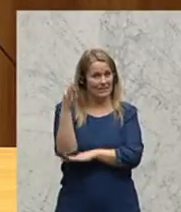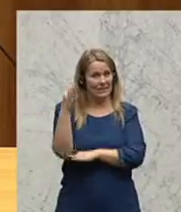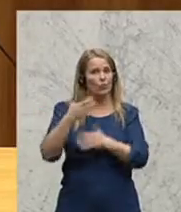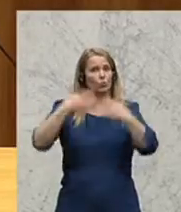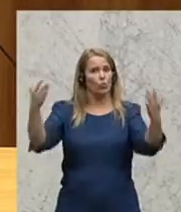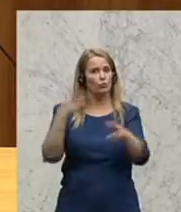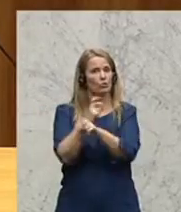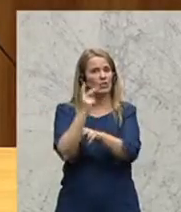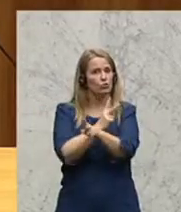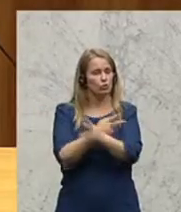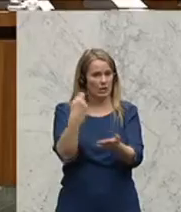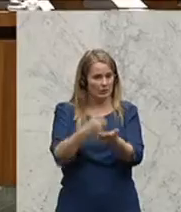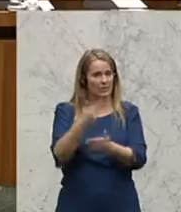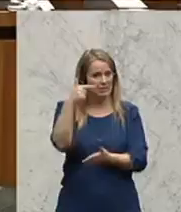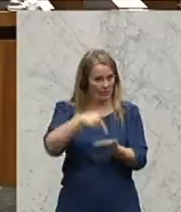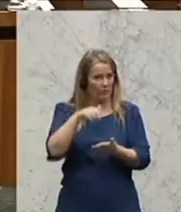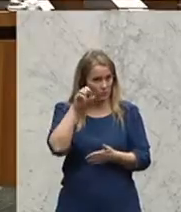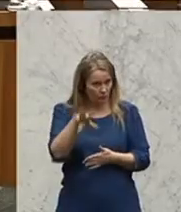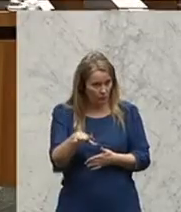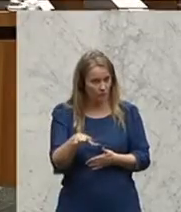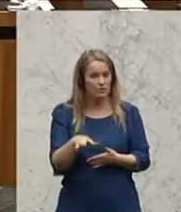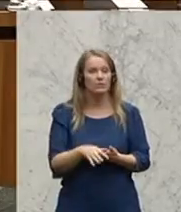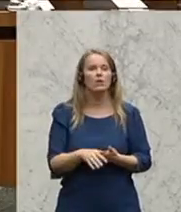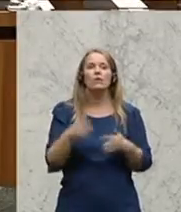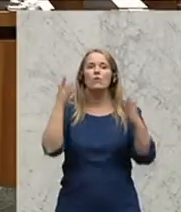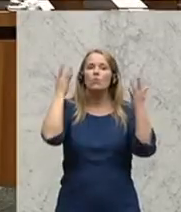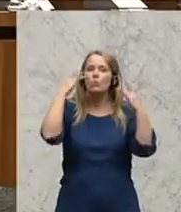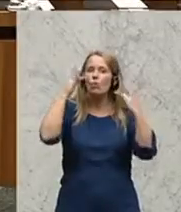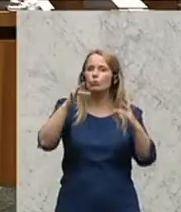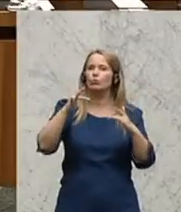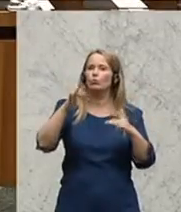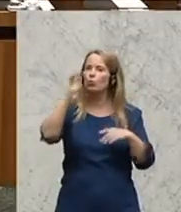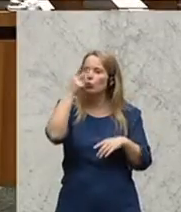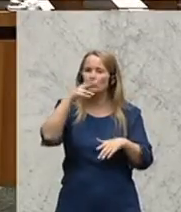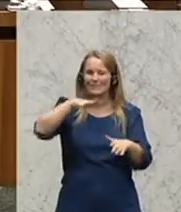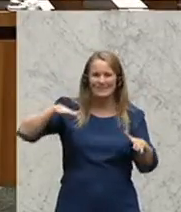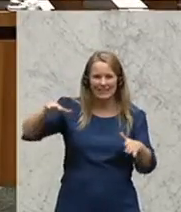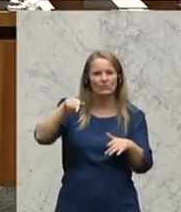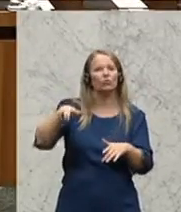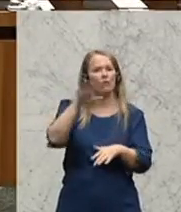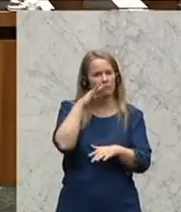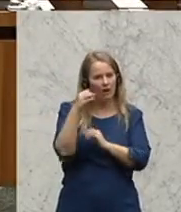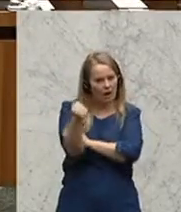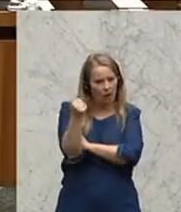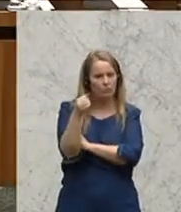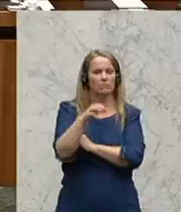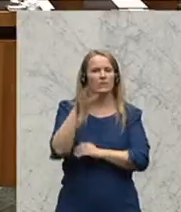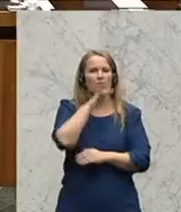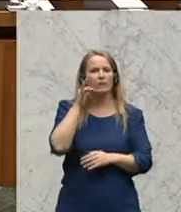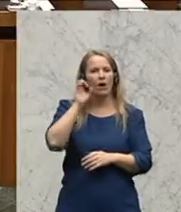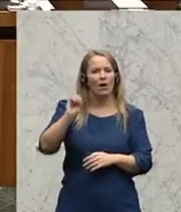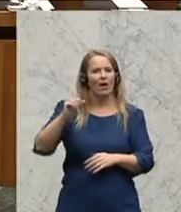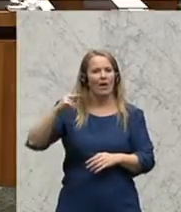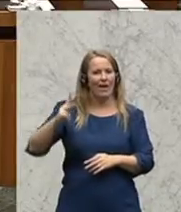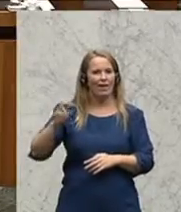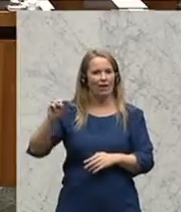Österreichischen Staatspreises 2015. Die Kultur-Kunstsektion ist in Frauenhand mit Andrea Ecker, eine sehr